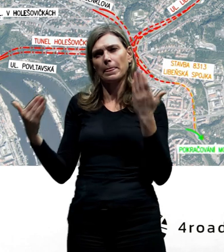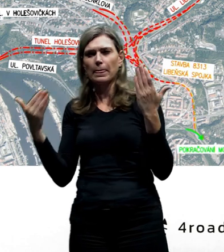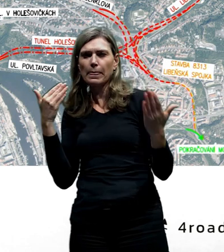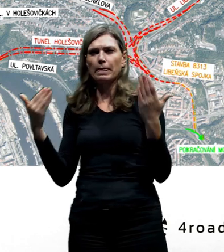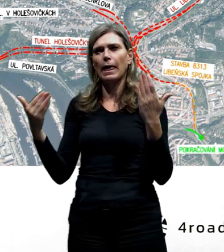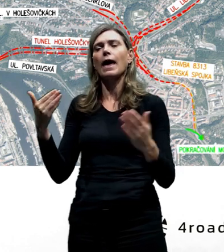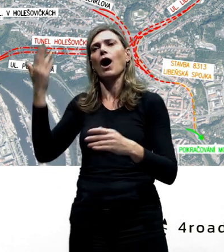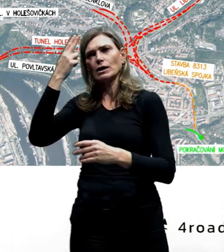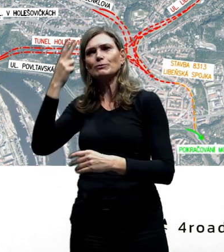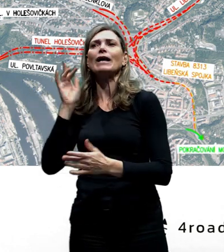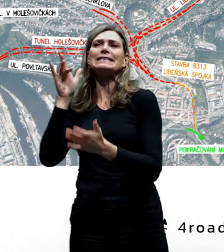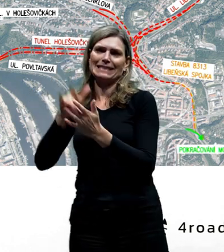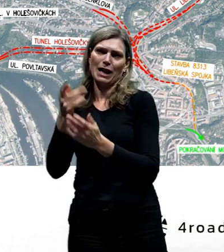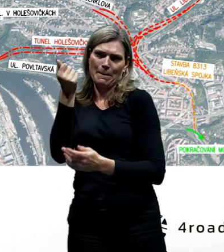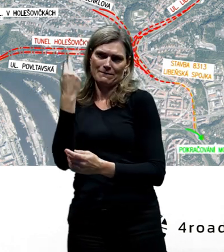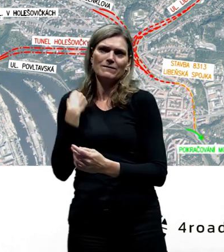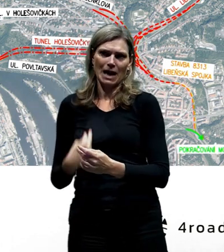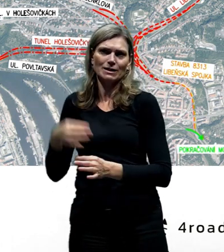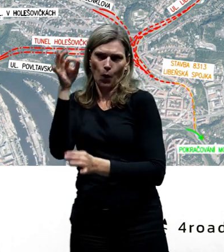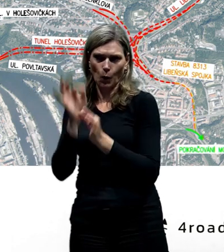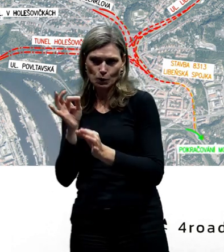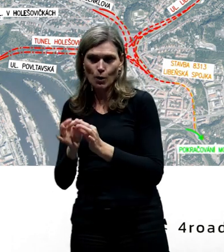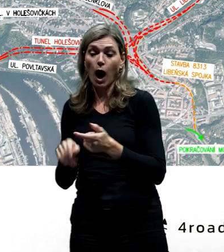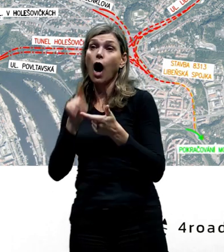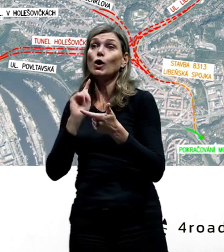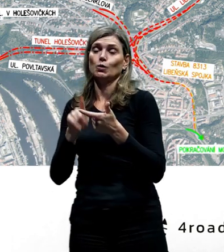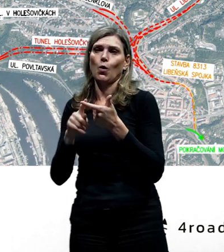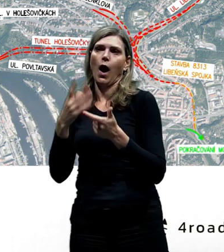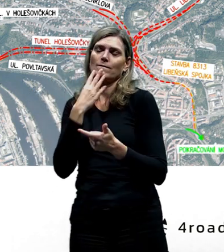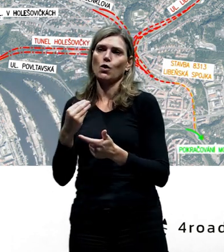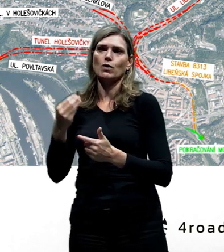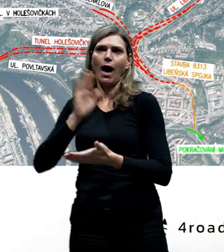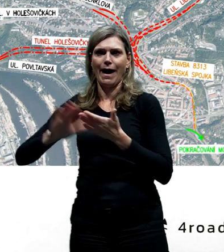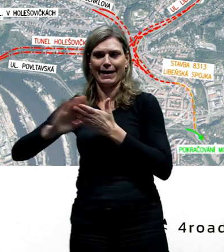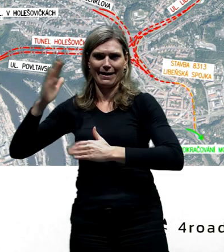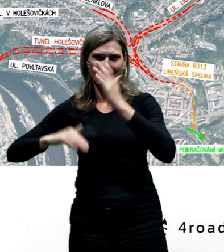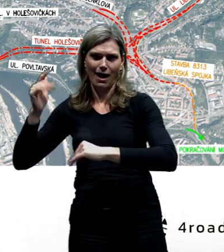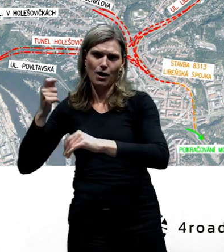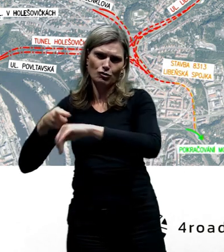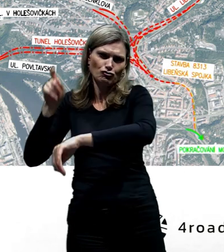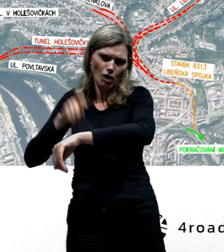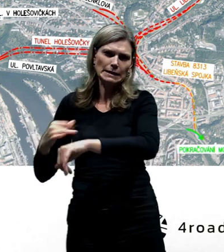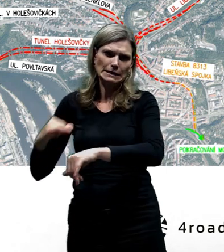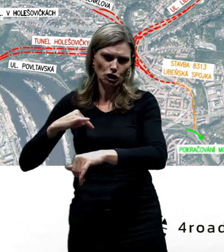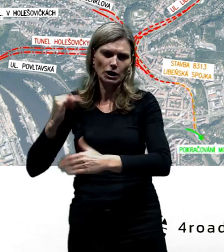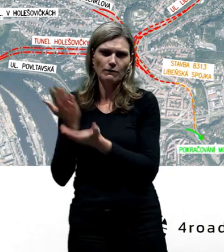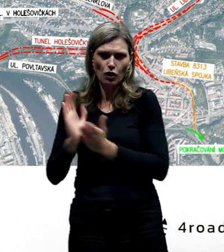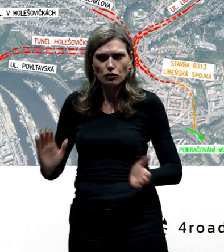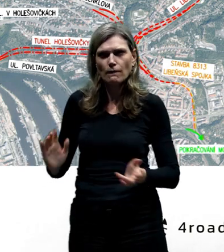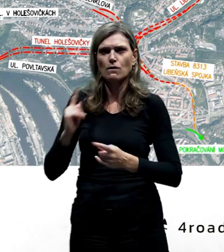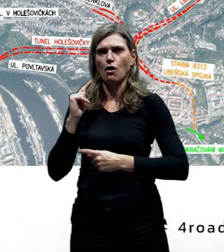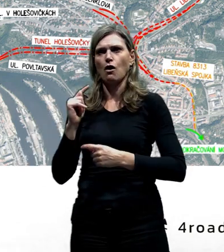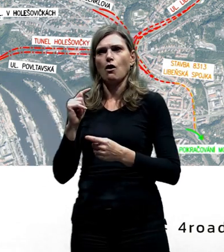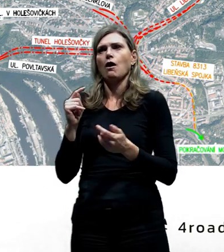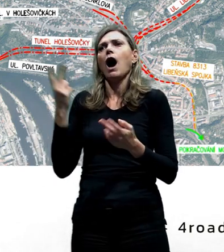ušetřit finance, zrychlit výstavbu, zjednodušit celý ten proces